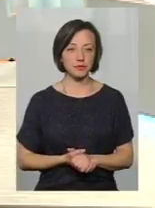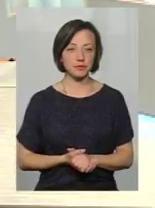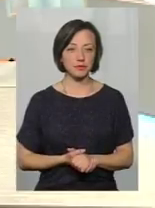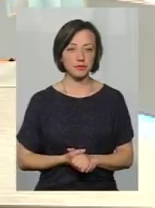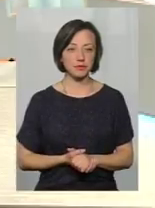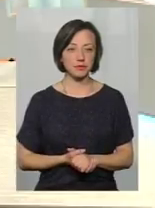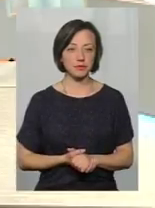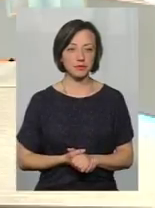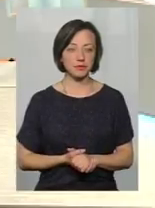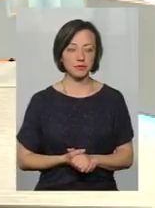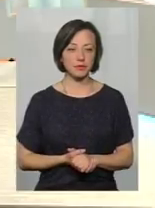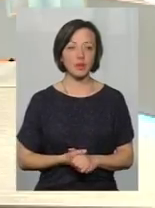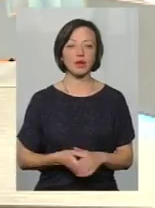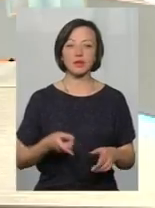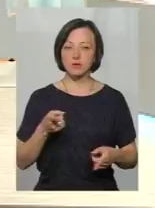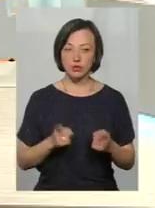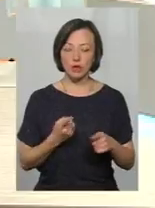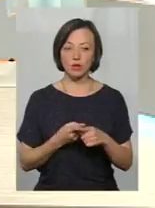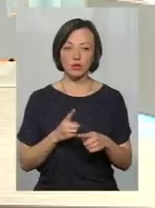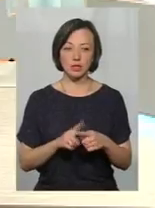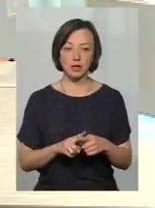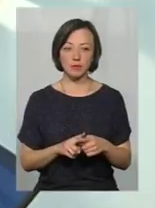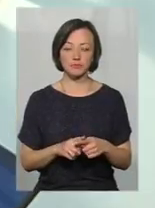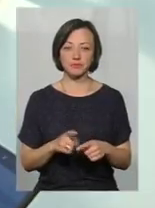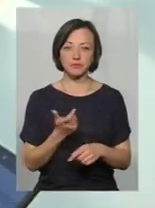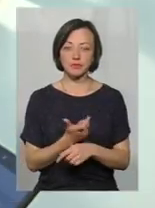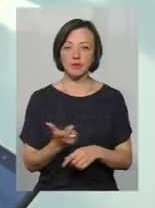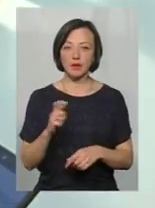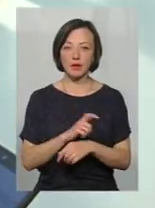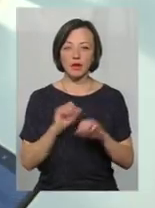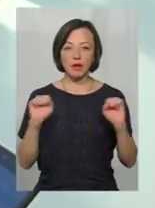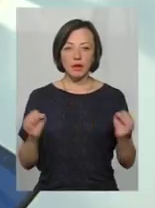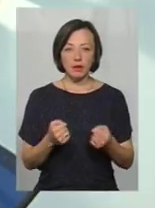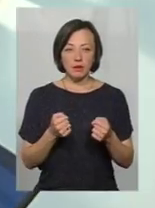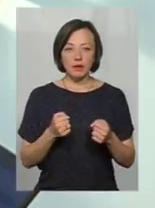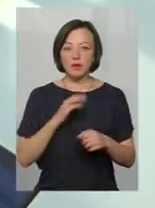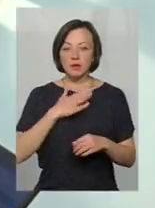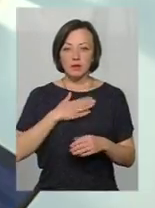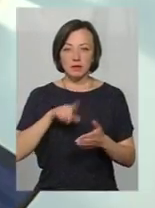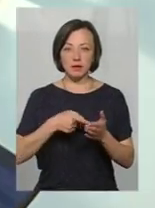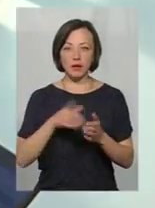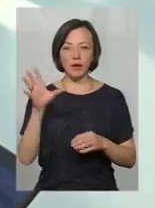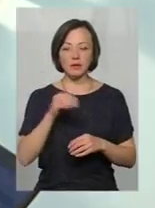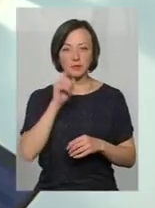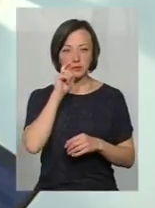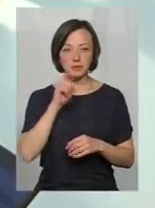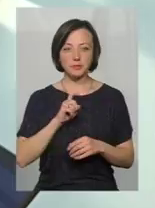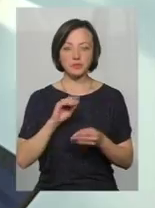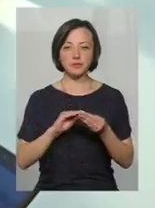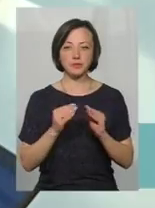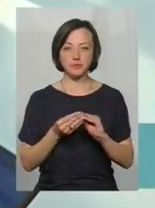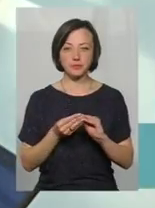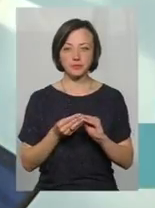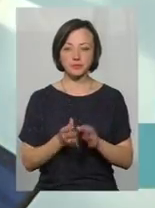звичайно, це перевищення швидкості і, знову ж таки, не можна сказати, що це саме наше місто, це по всій Україні є проблема,